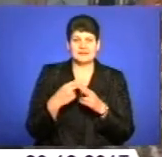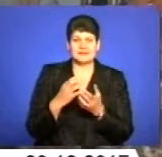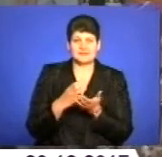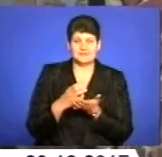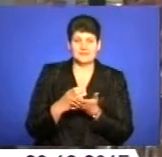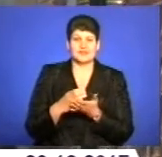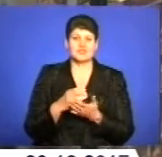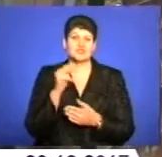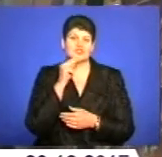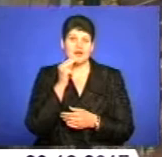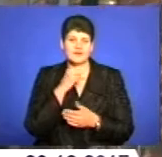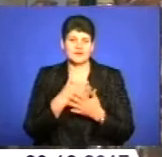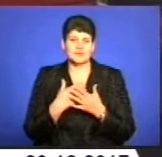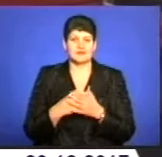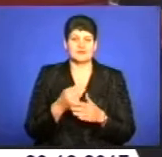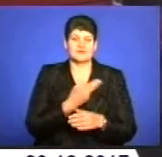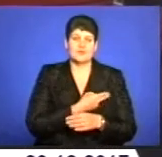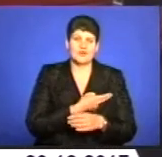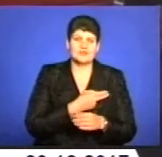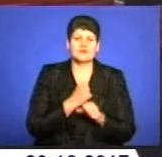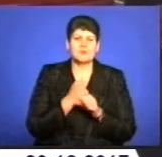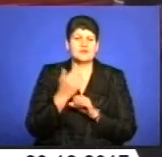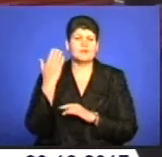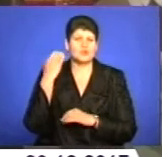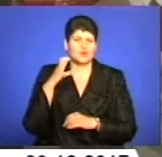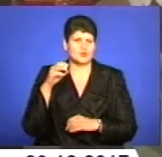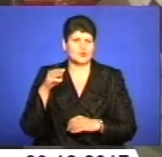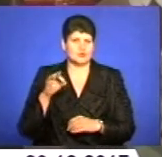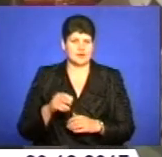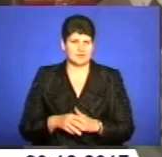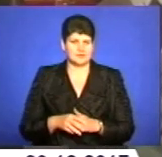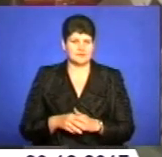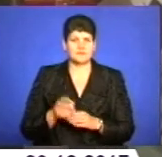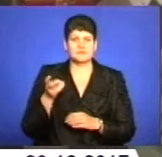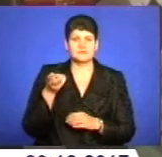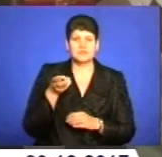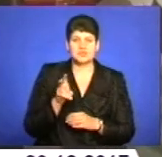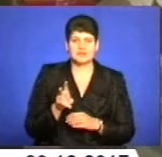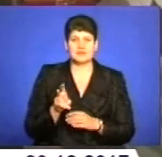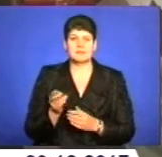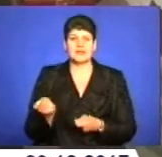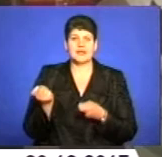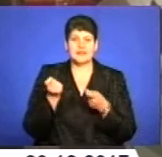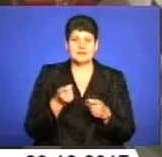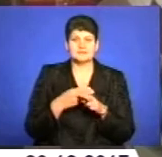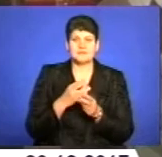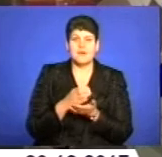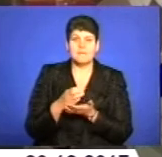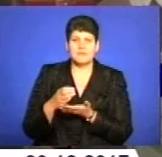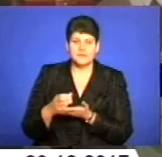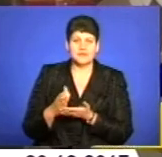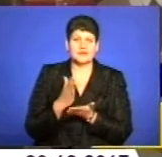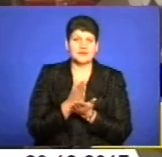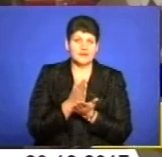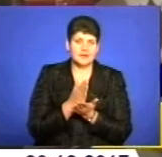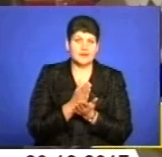Нюрнбергу чи Кракова, які виготовлені ще у минулому столітті. Звернулися з проханням принести бляшанки, які зберігаються,